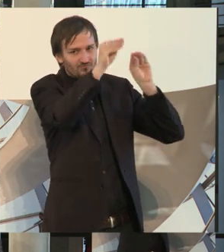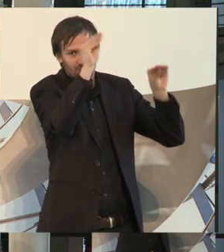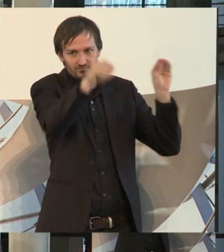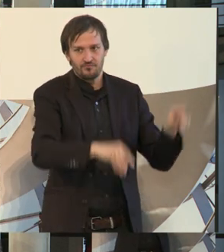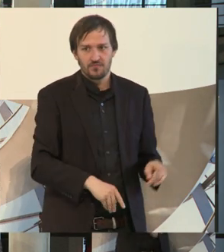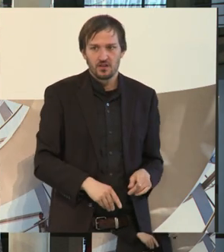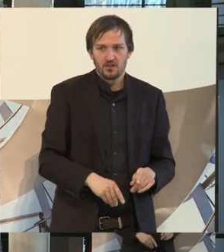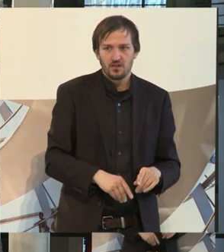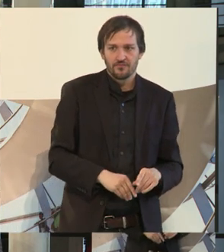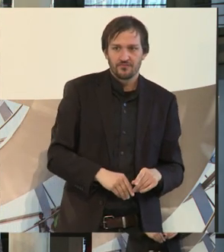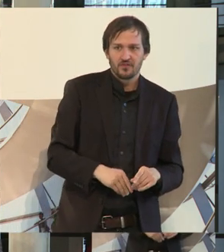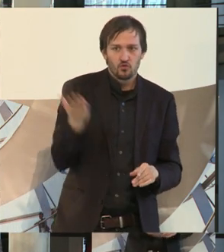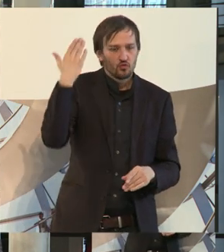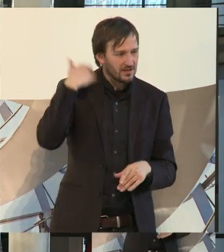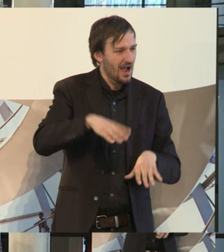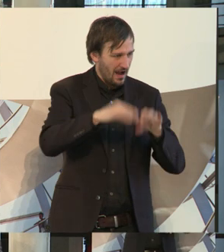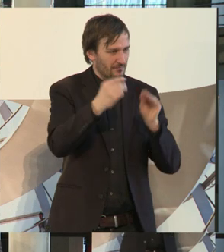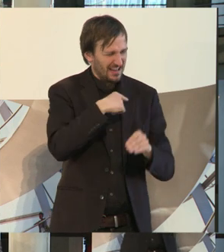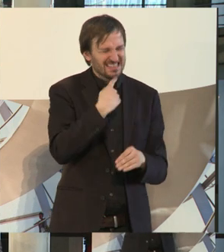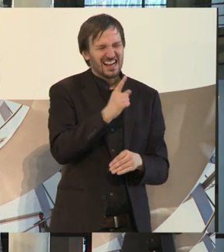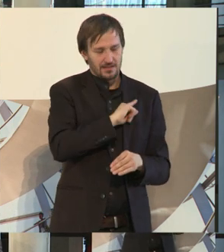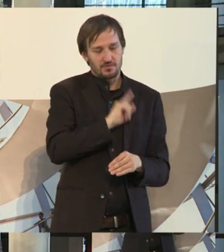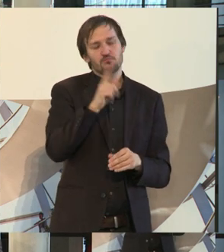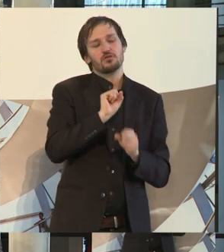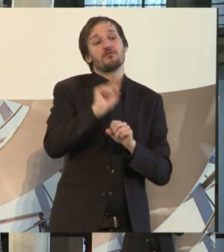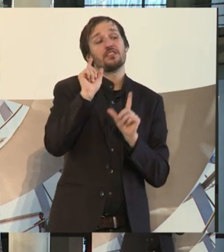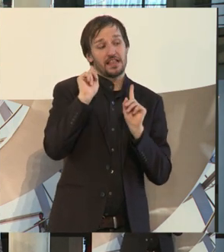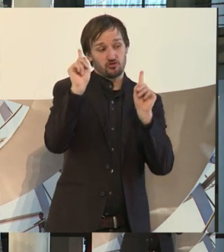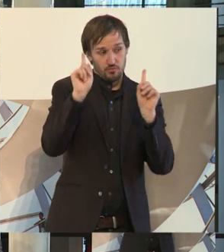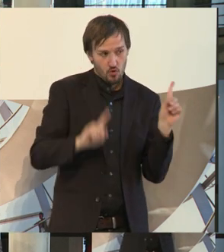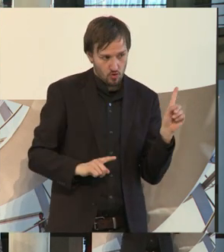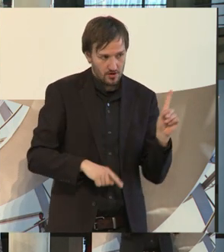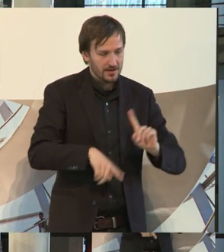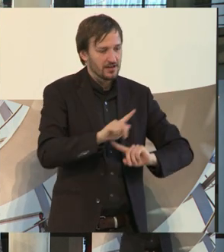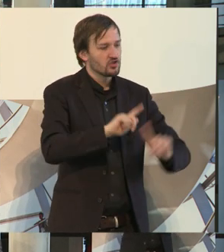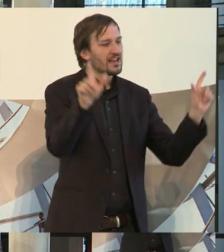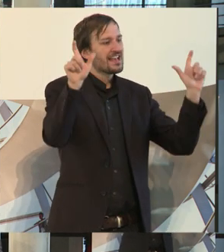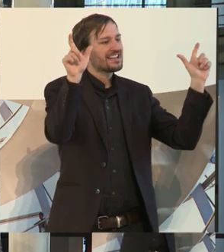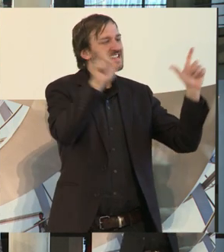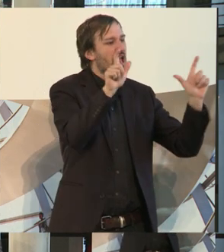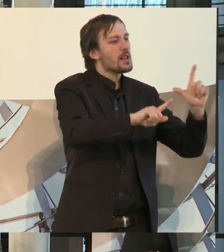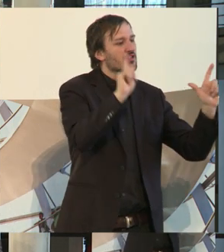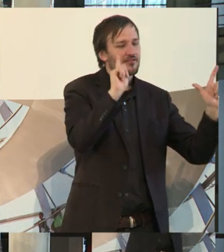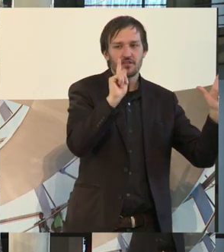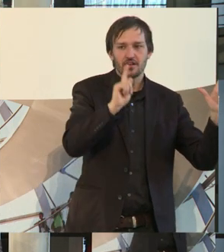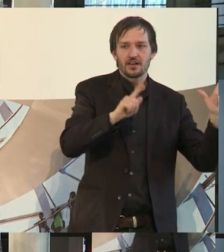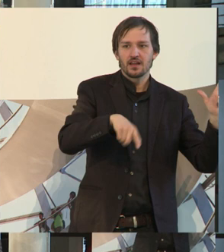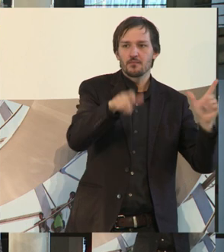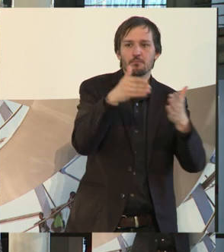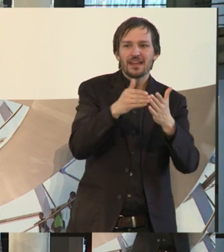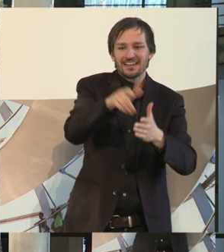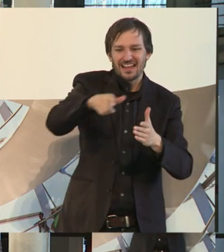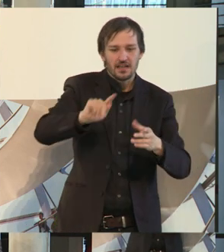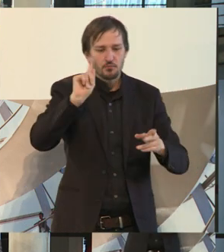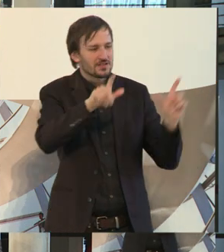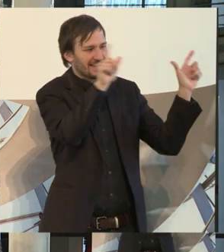was anfangs gesagt wurde, nämlich der Satz, nicht die Gesellschaft muss auf die Behinderten zugehen, nee, umgekehrt, nicht die Behinderten